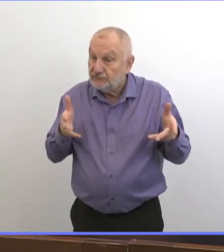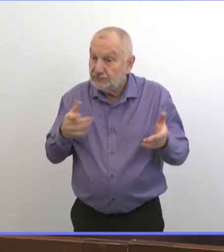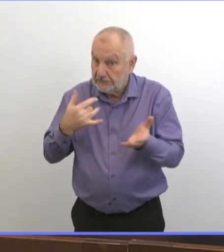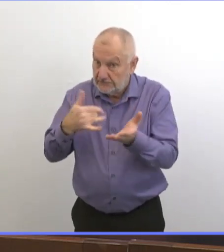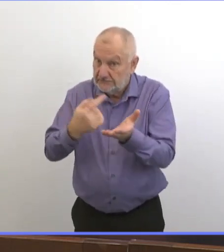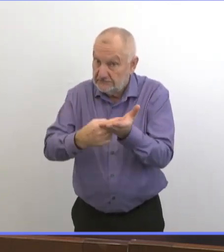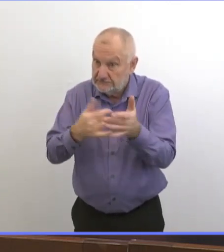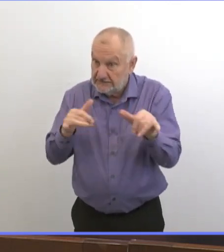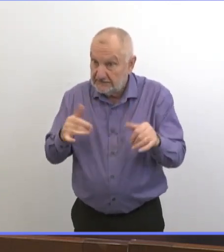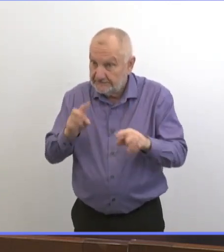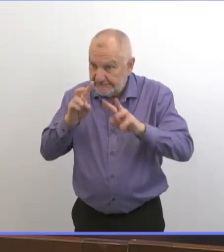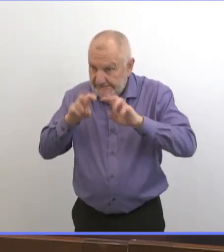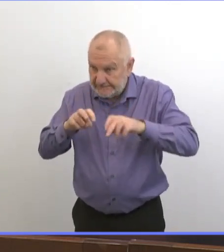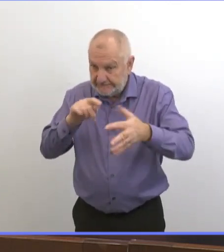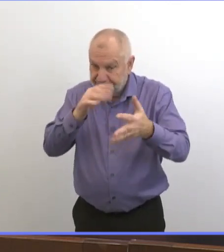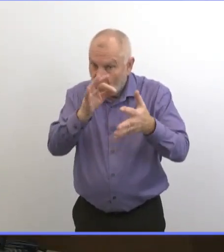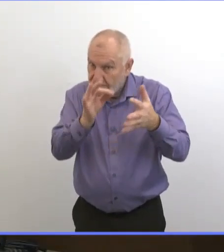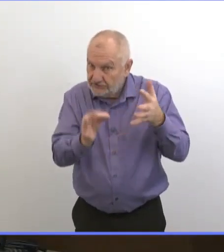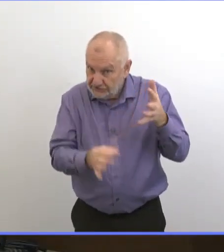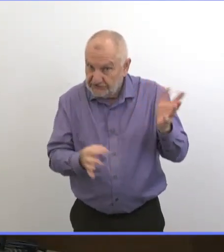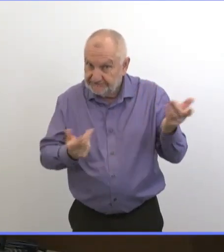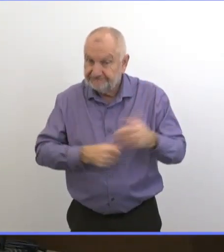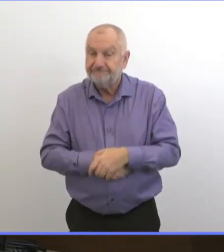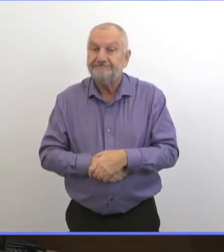Donc, on est en train d'examiner d'autres options.